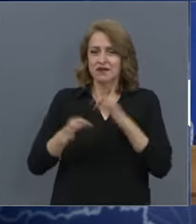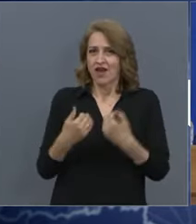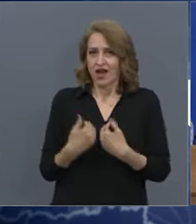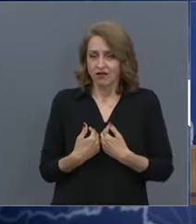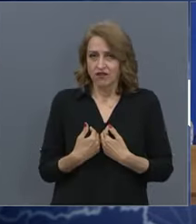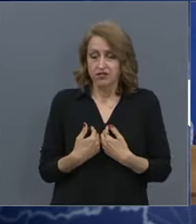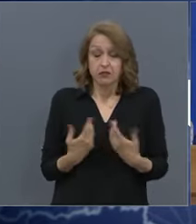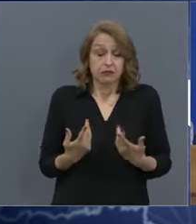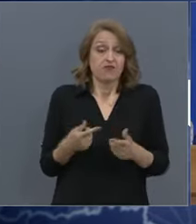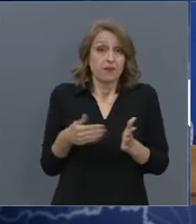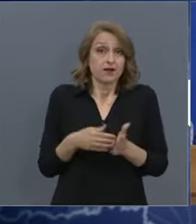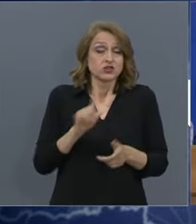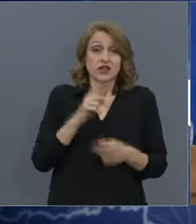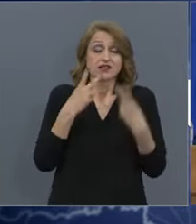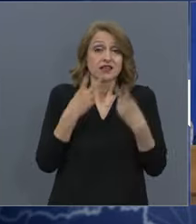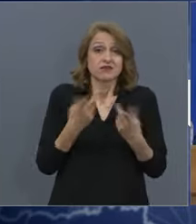виждам защо,